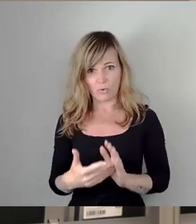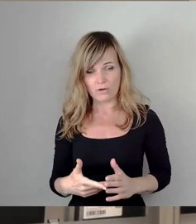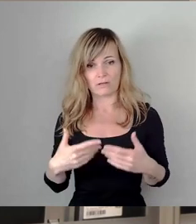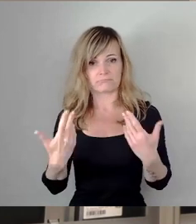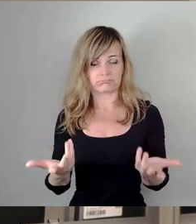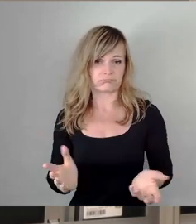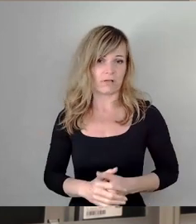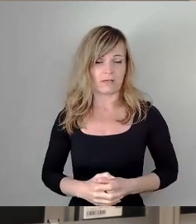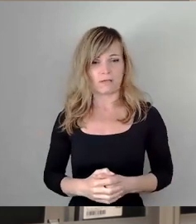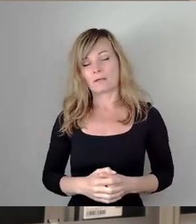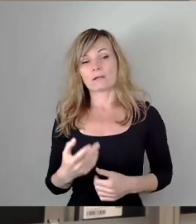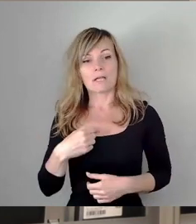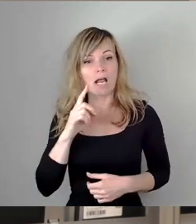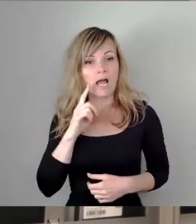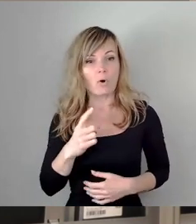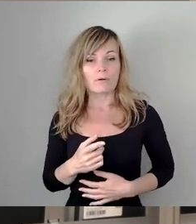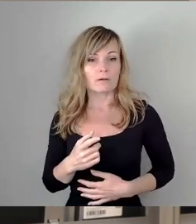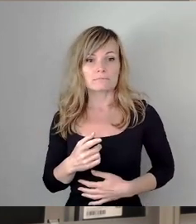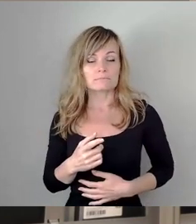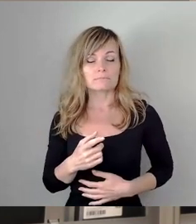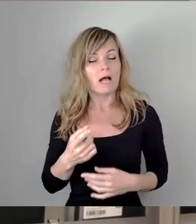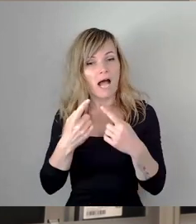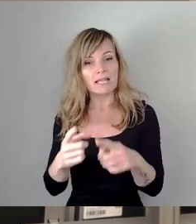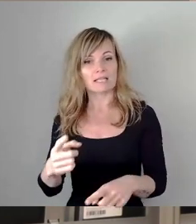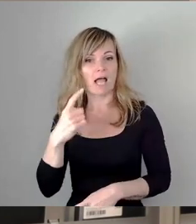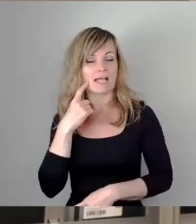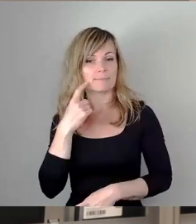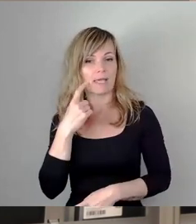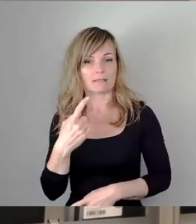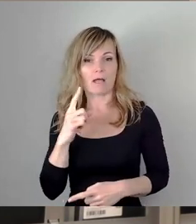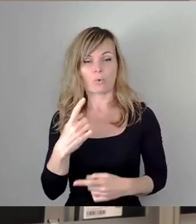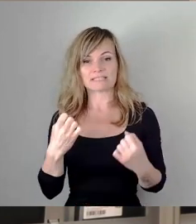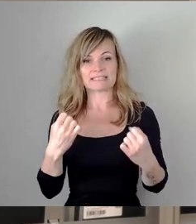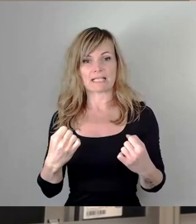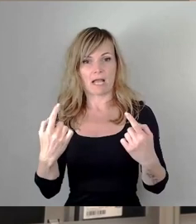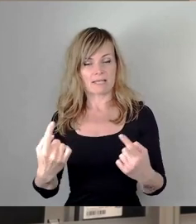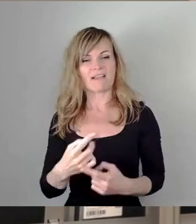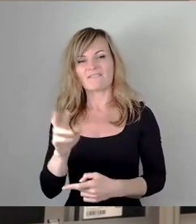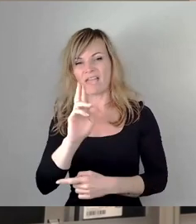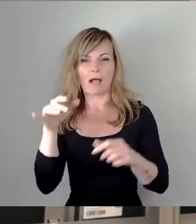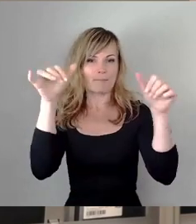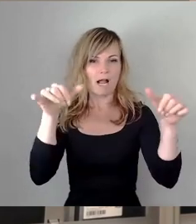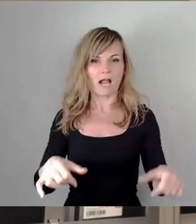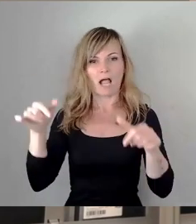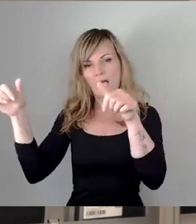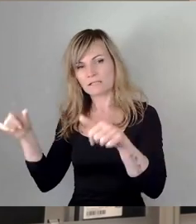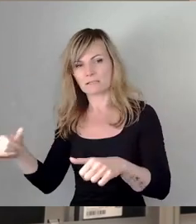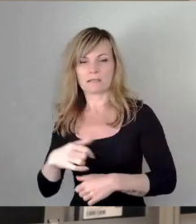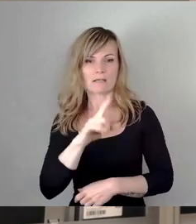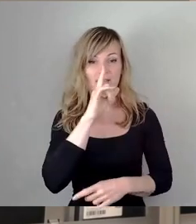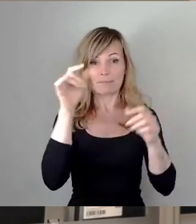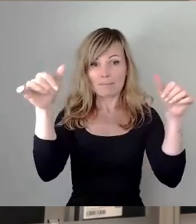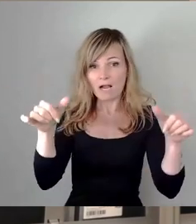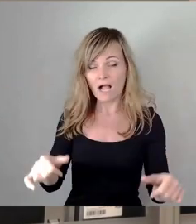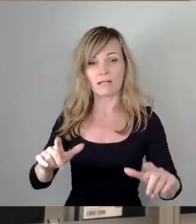der andere Aspekt ist auch die Sicherheit derjenigen, die plakatieren. Und wenn Plakate aufgehangen werden dürfen,